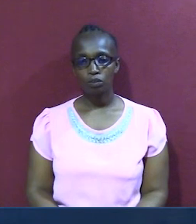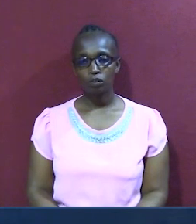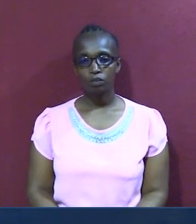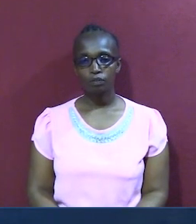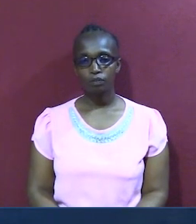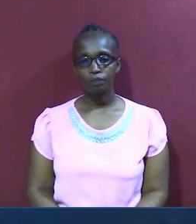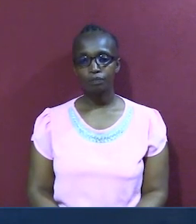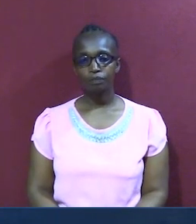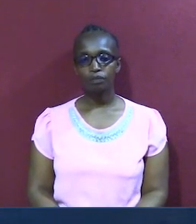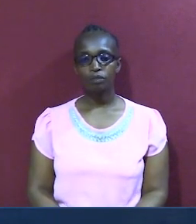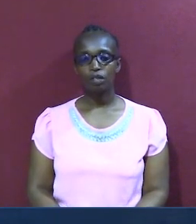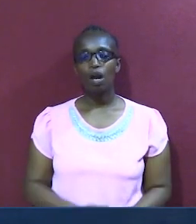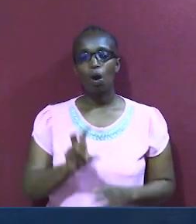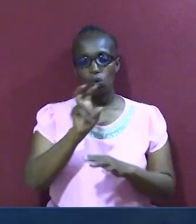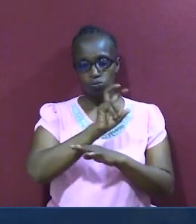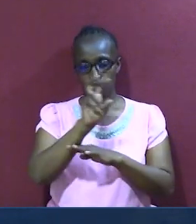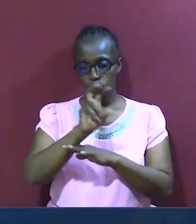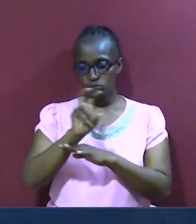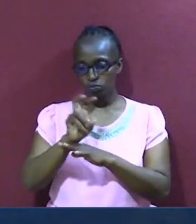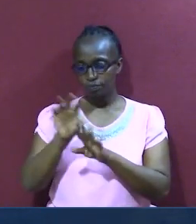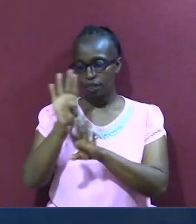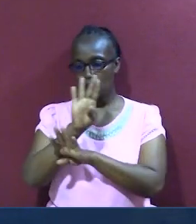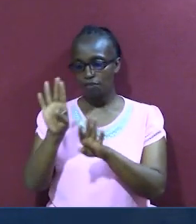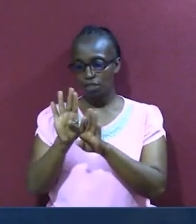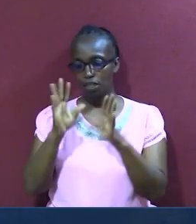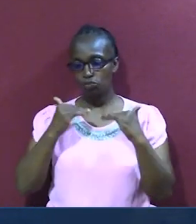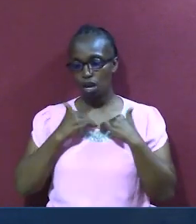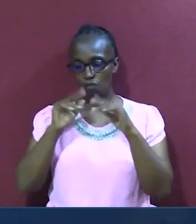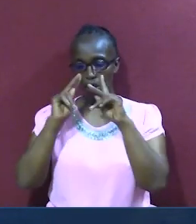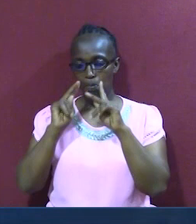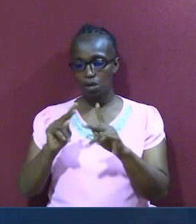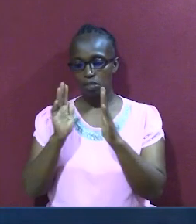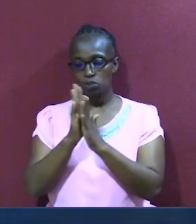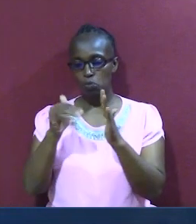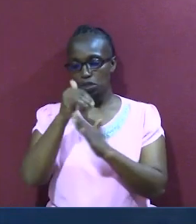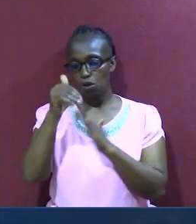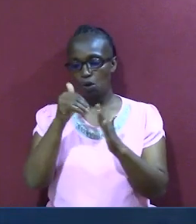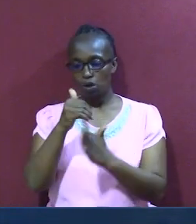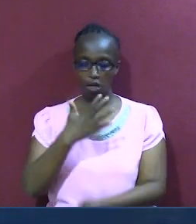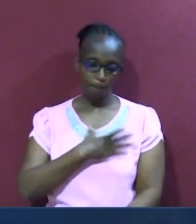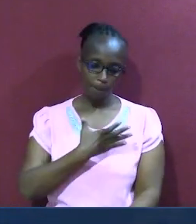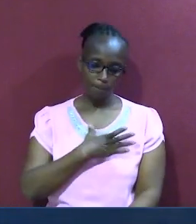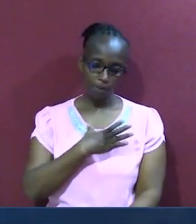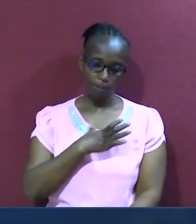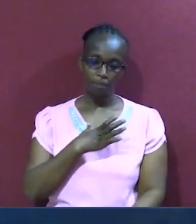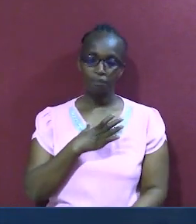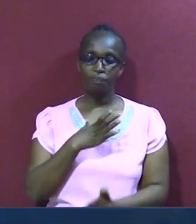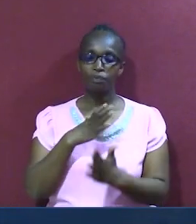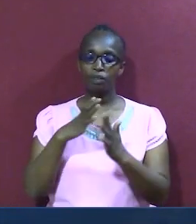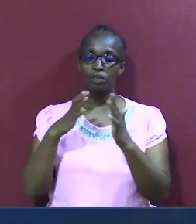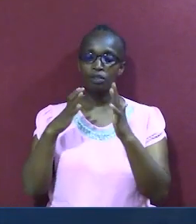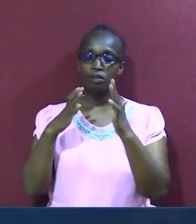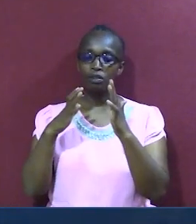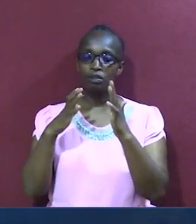Tafuteni kwa bidi kuwa na amani na watu wote. Na uo, utakatifu ambao